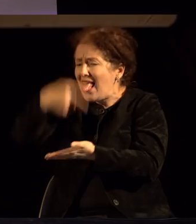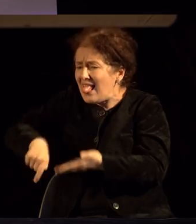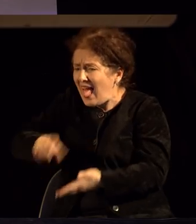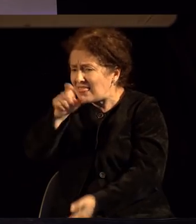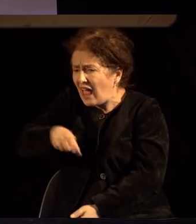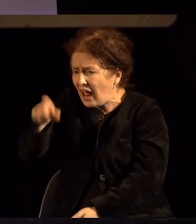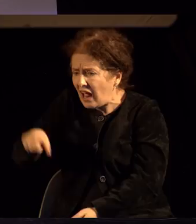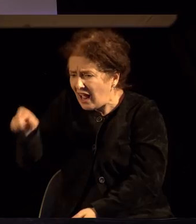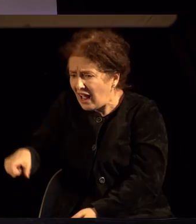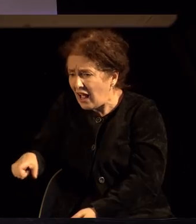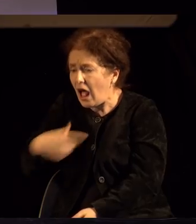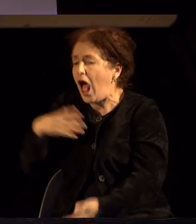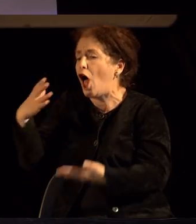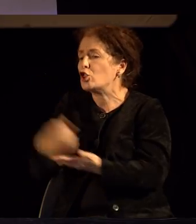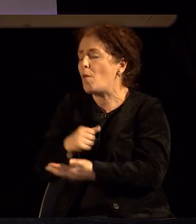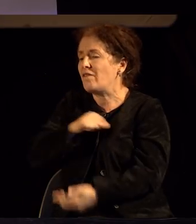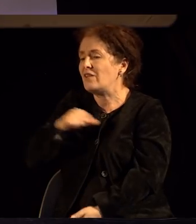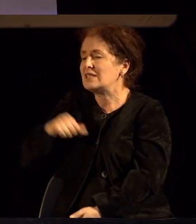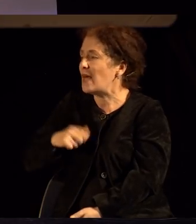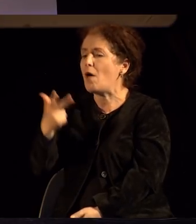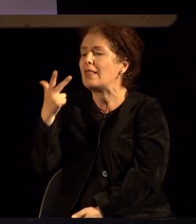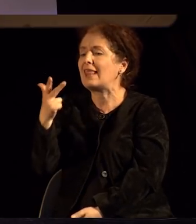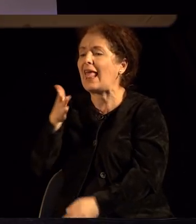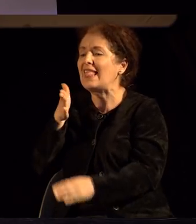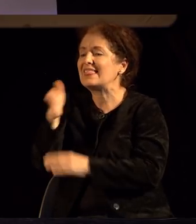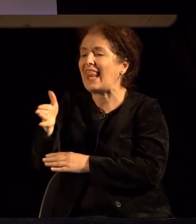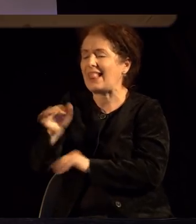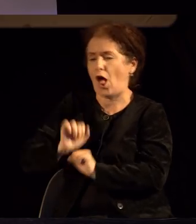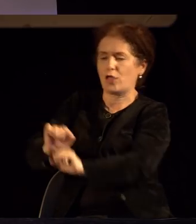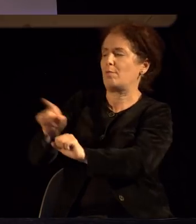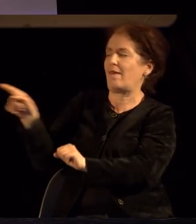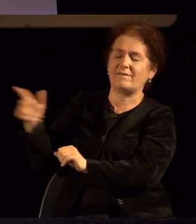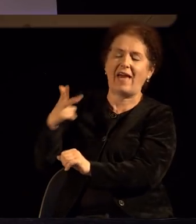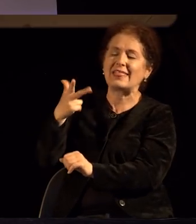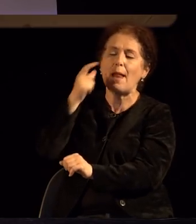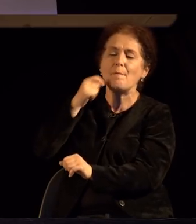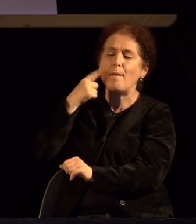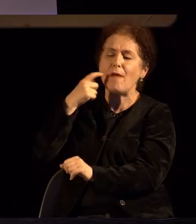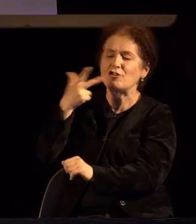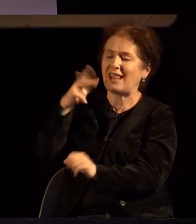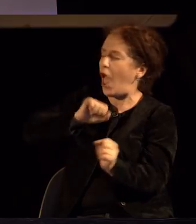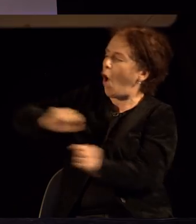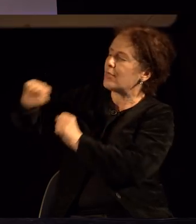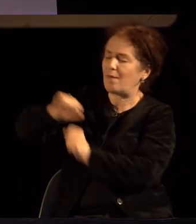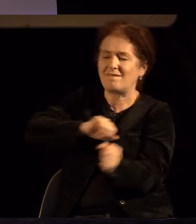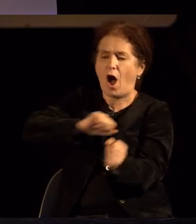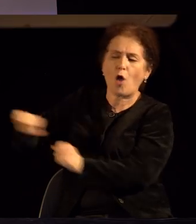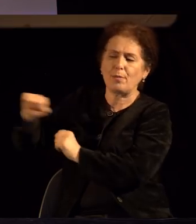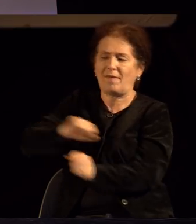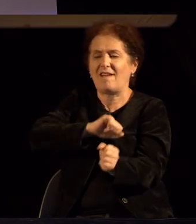од кои добив само три директни корпи, без објаснување.